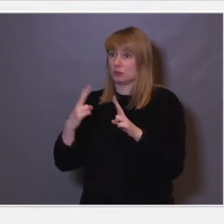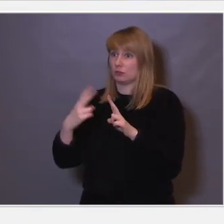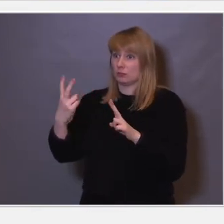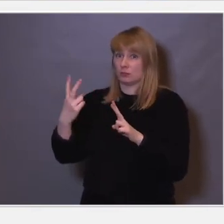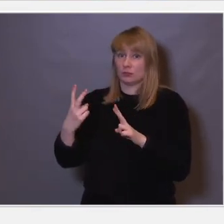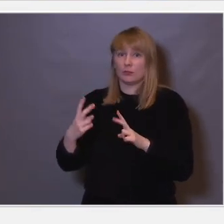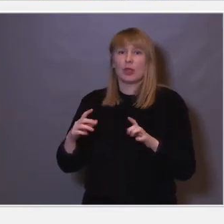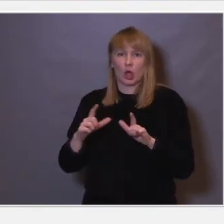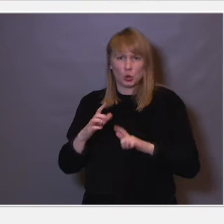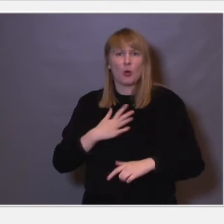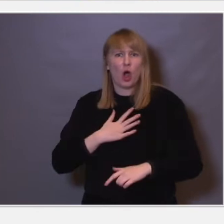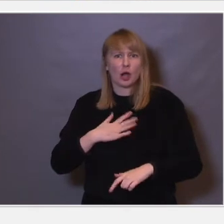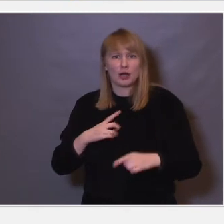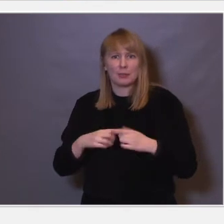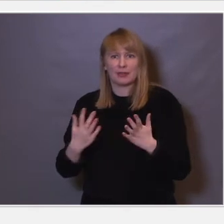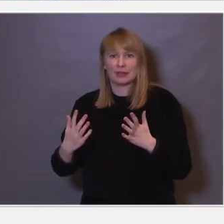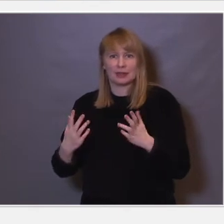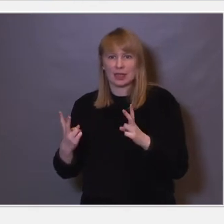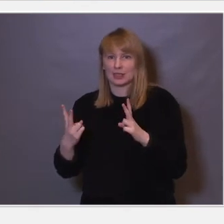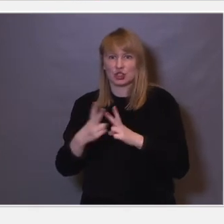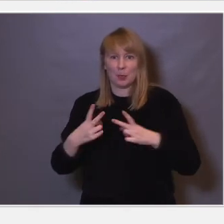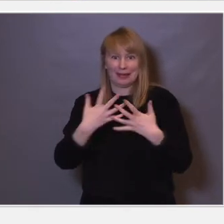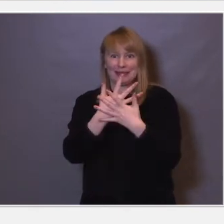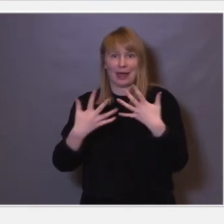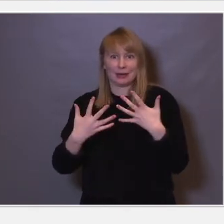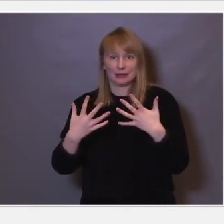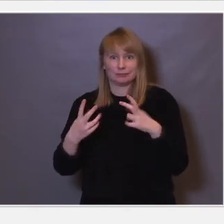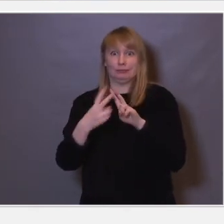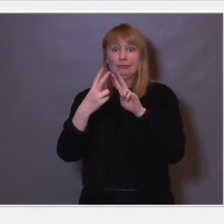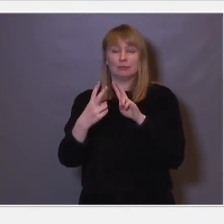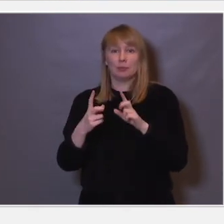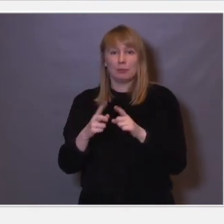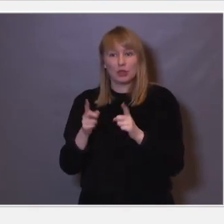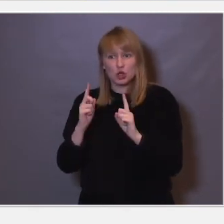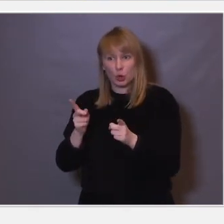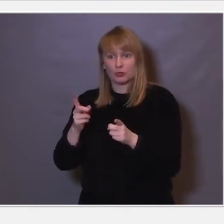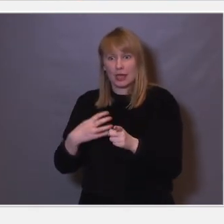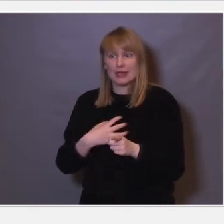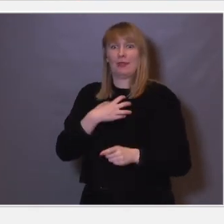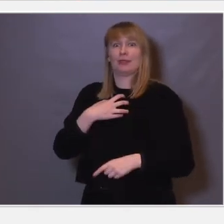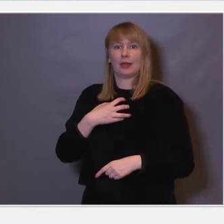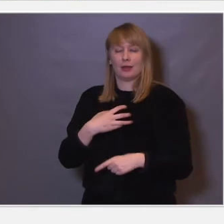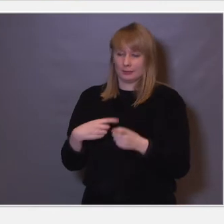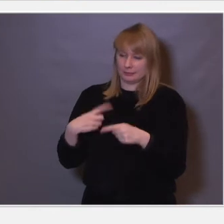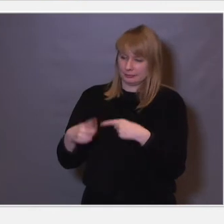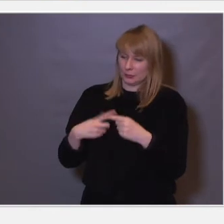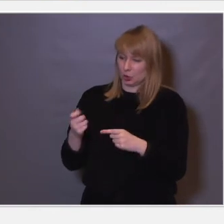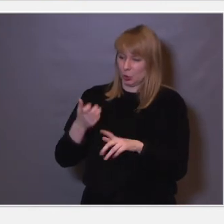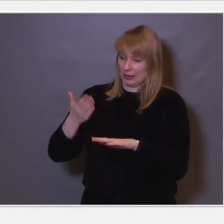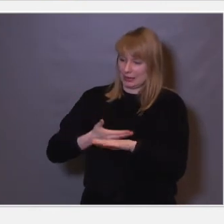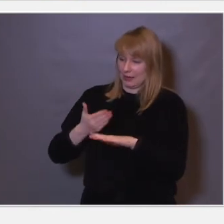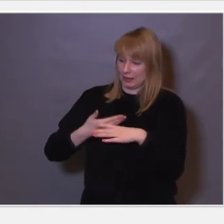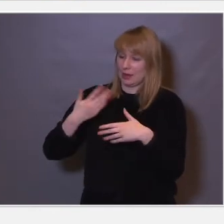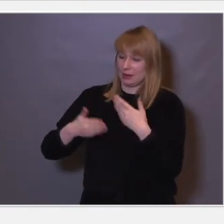det er ubehagelig når du tar på det, men det er ikke som et strømgjære i det hele tatt. Men rottene blir veldig redde av dette her, så bare etter et par treninger